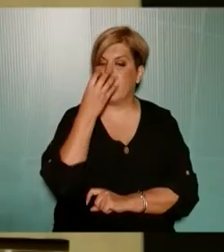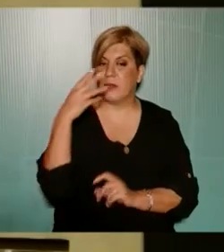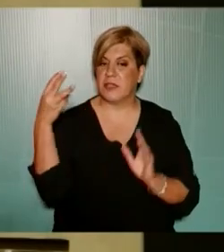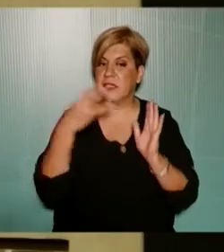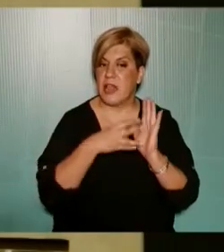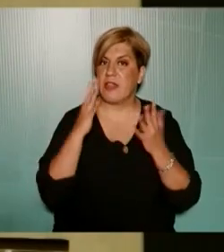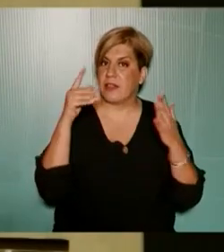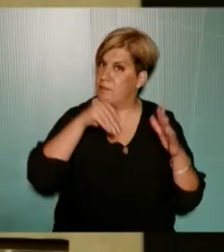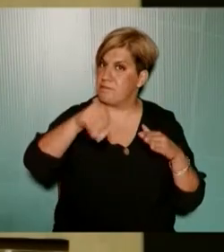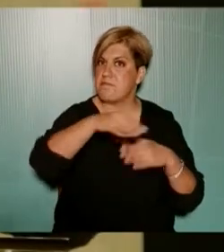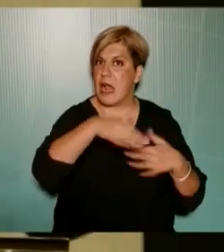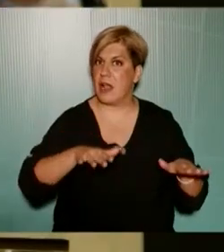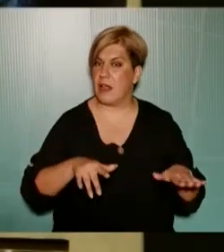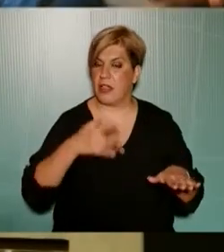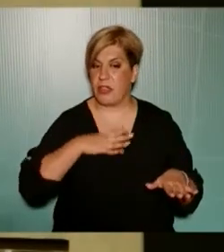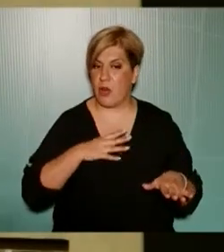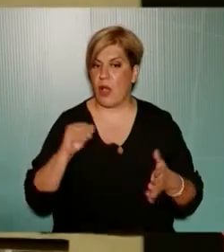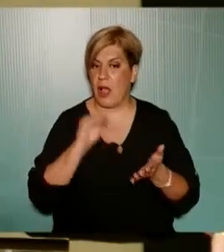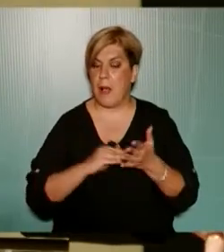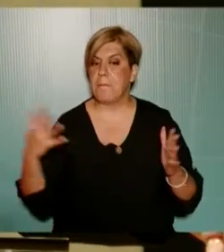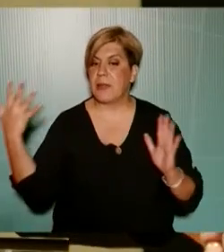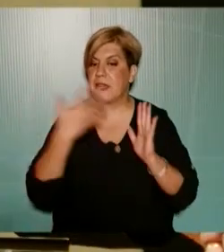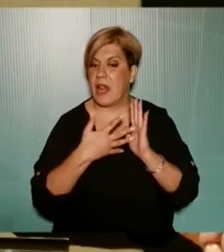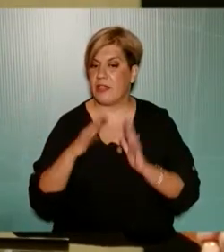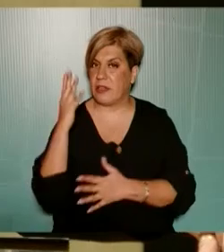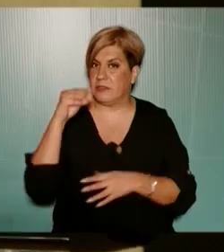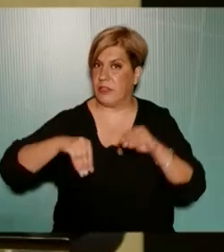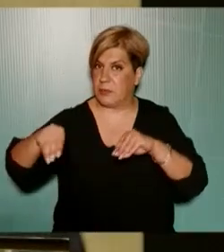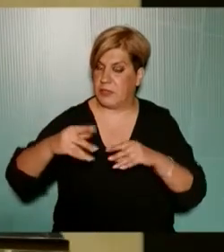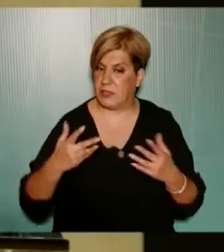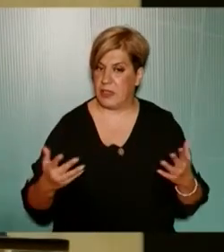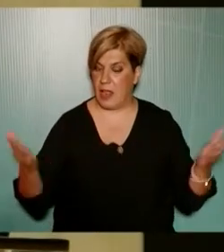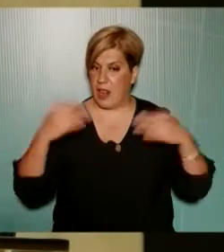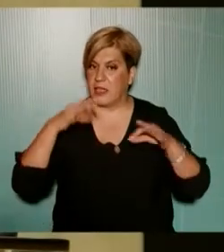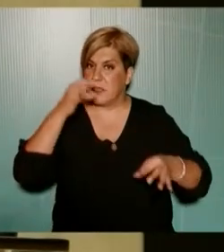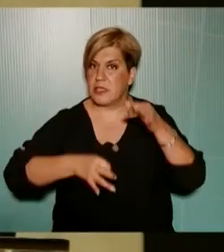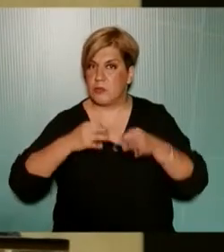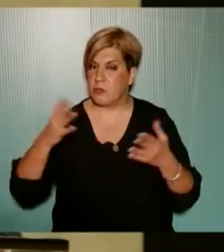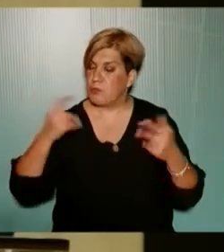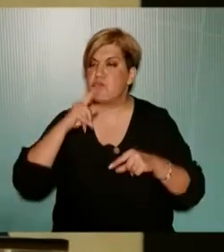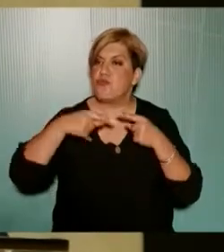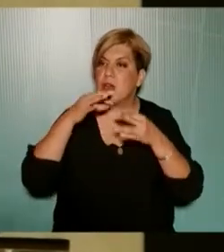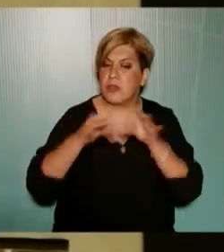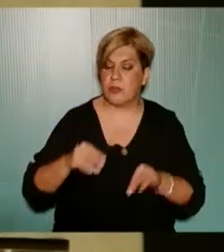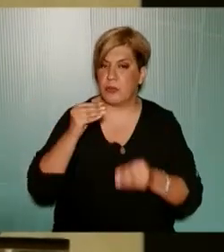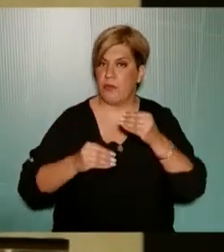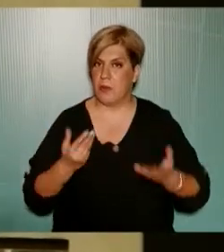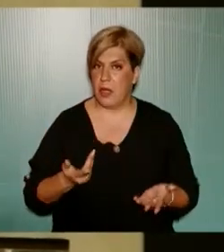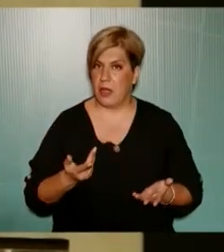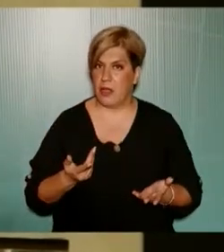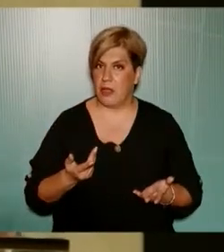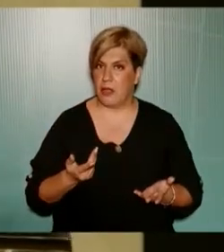χιλιάδες δέντρα και ότι θέλω να κάνω άλλες πέντε χιλιάδες δέντρα και αλάτε να συζητήσουμε πώς θα λύσουμε το πρόβλημα